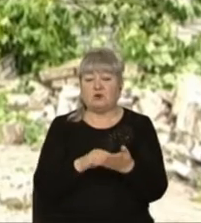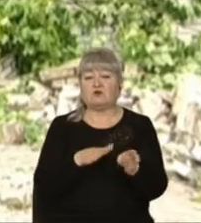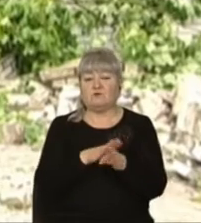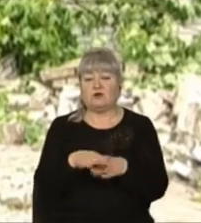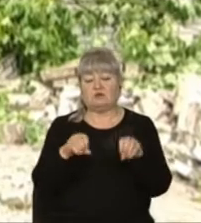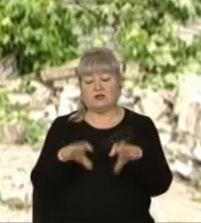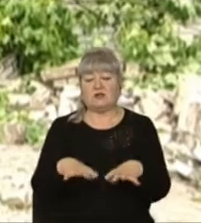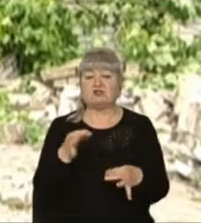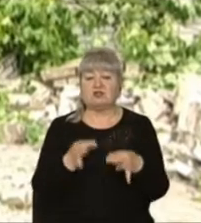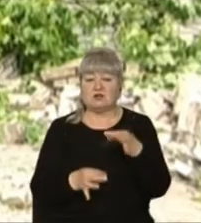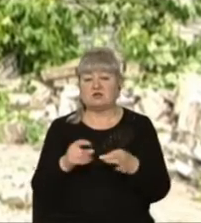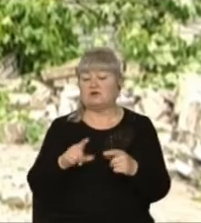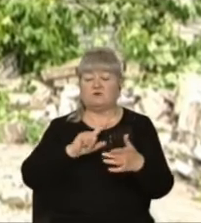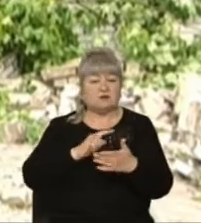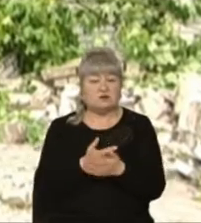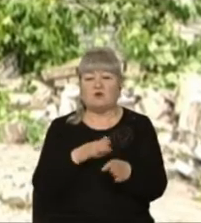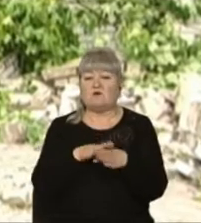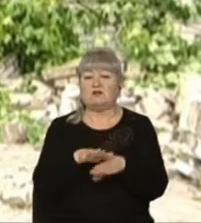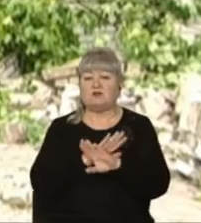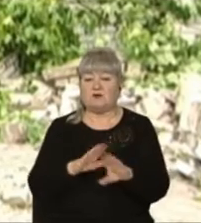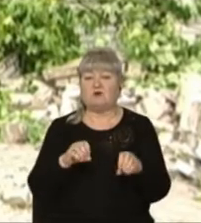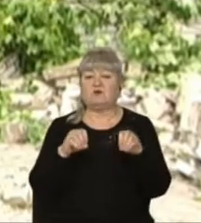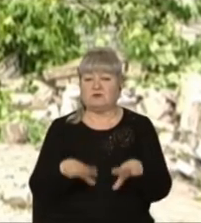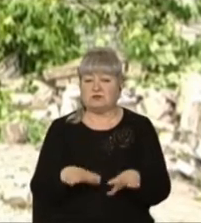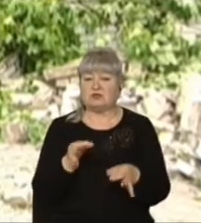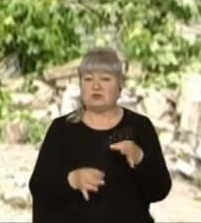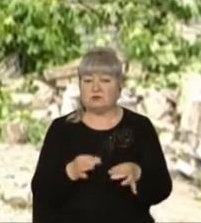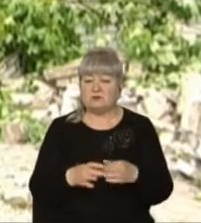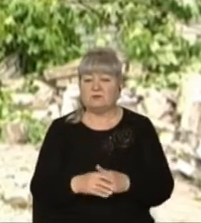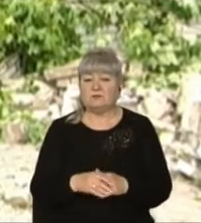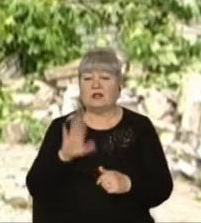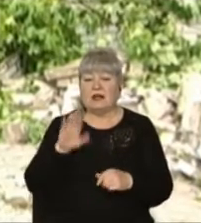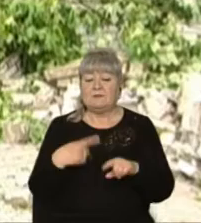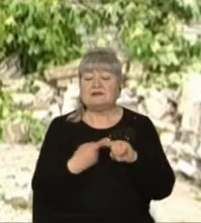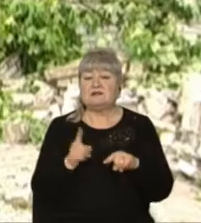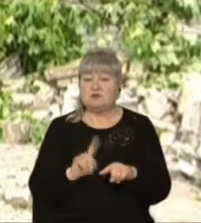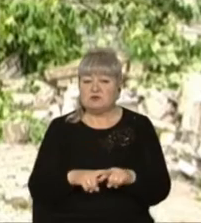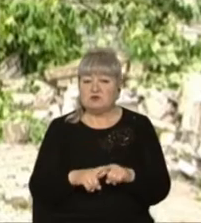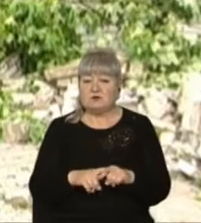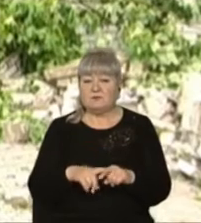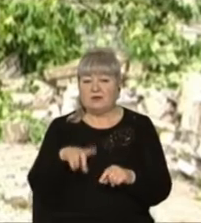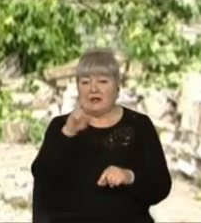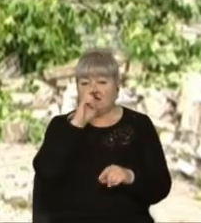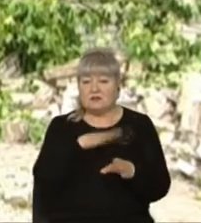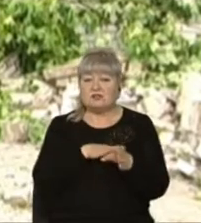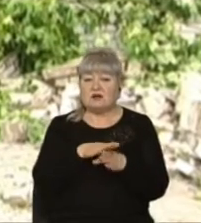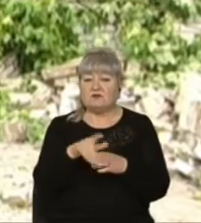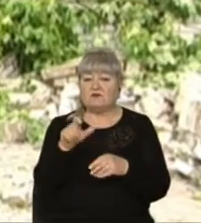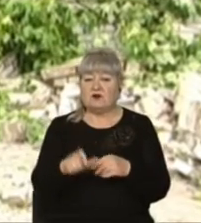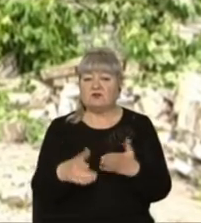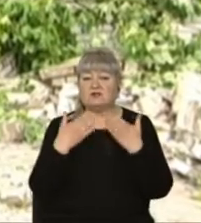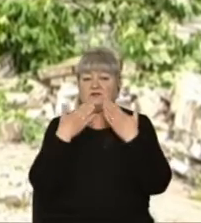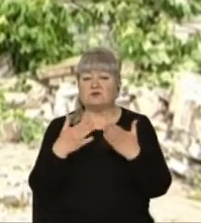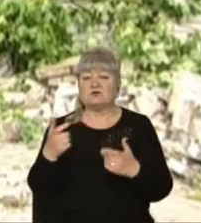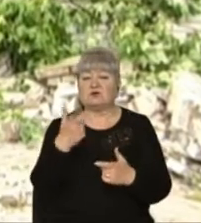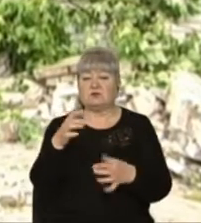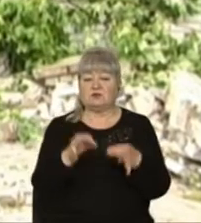рішення суду, відповідно, знов не виконав рішення. Після цього державний виконавець звернувся до господарського